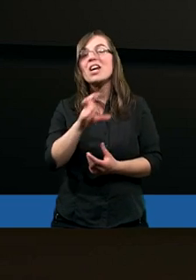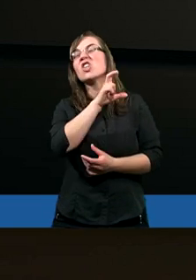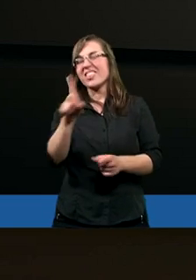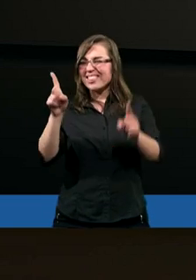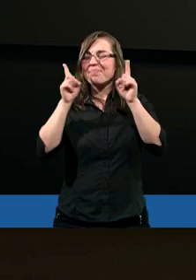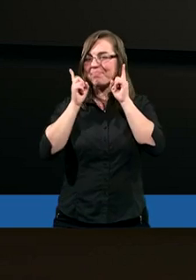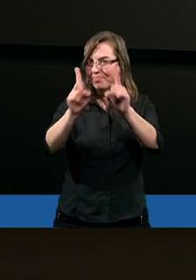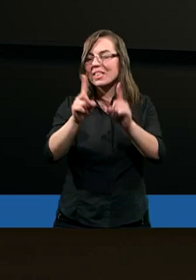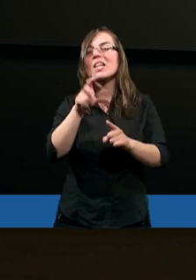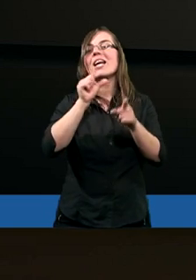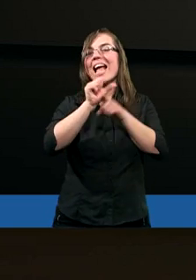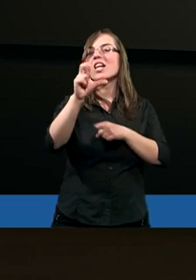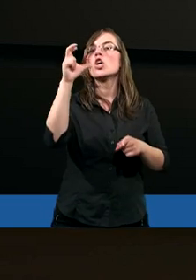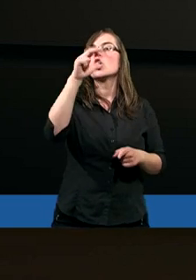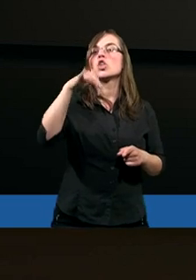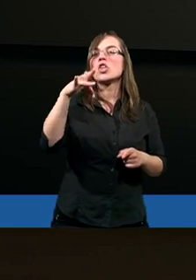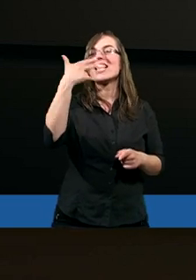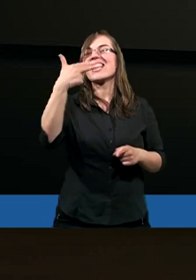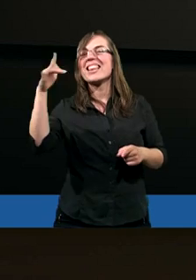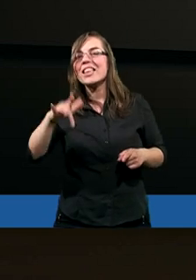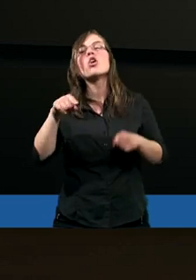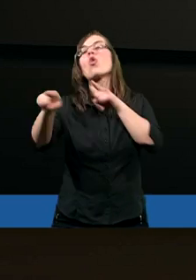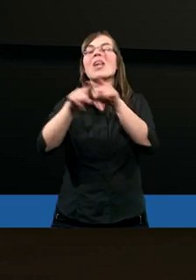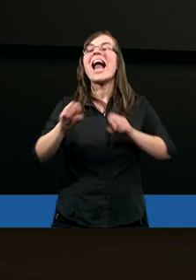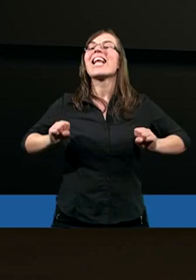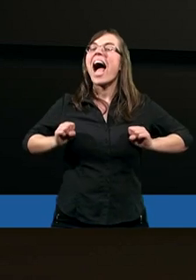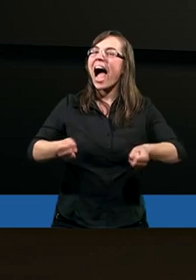faktycznie jesteś czynny w tej służbie?